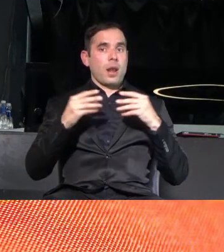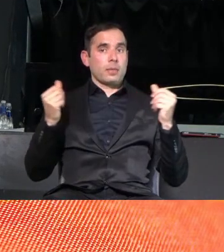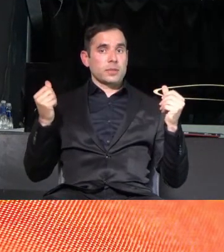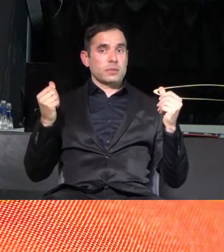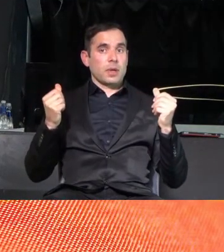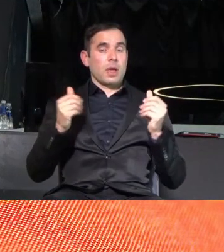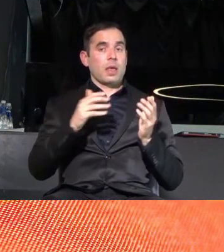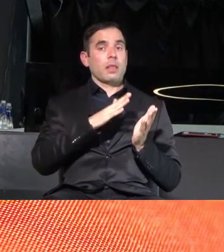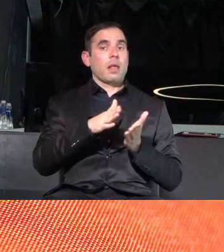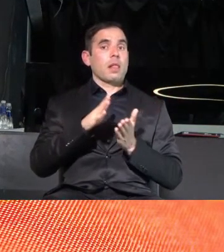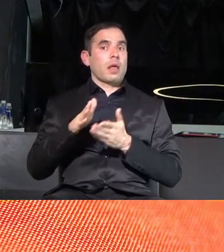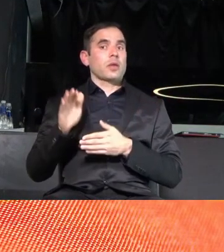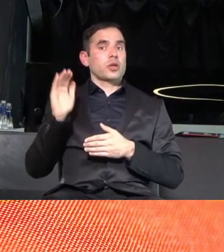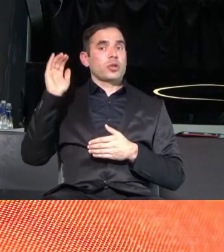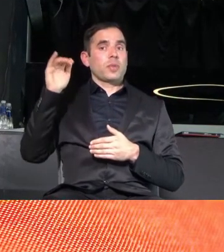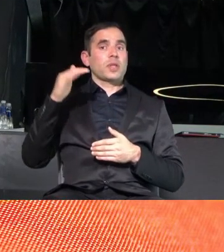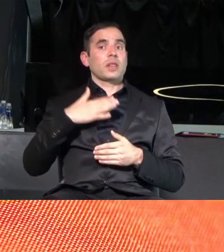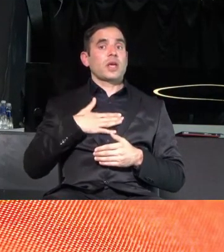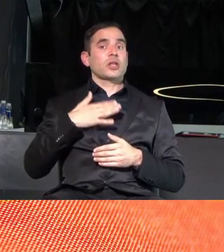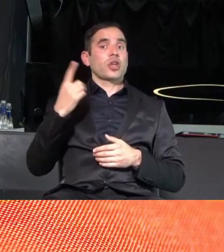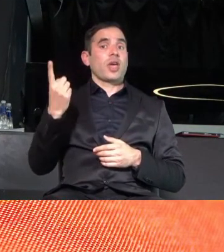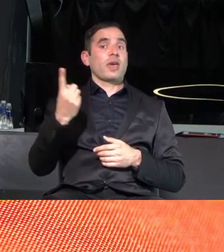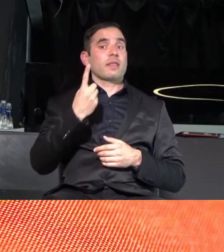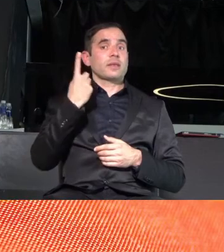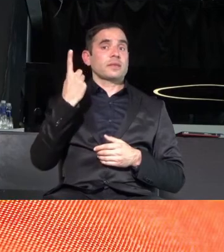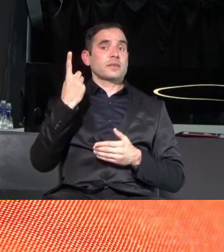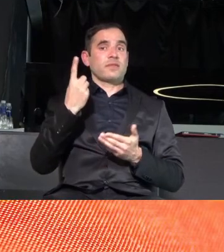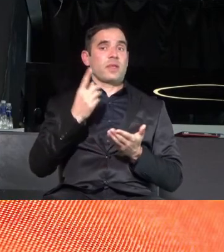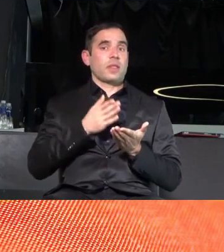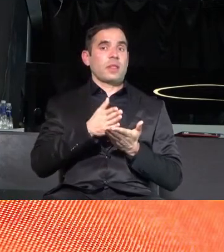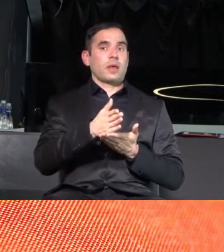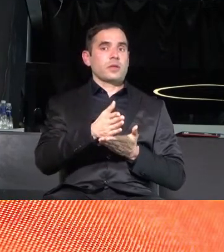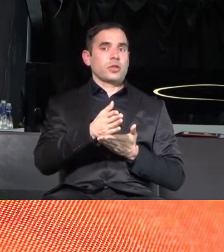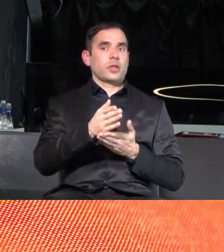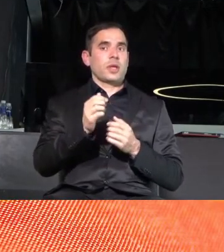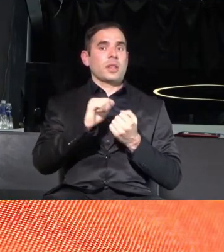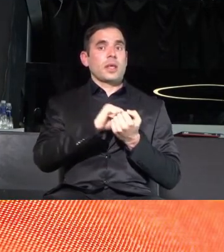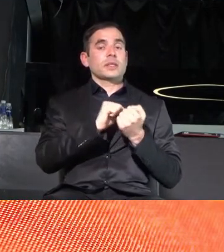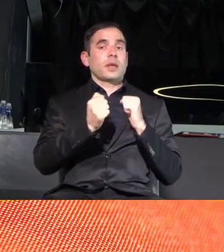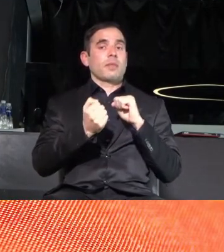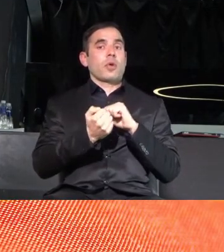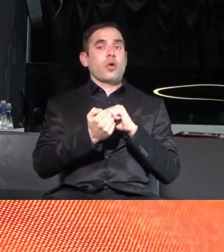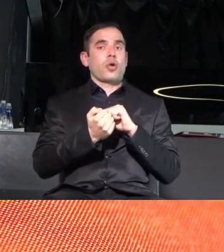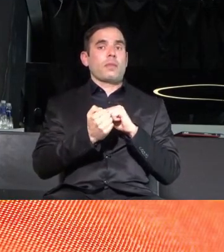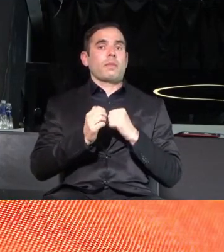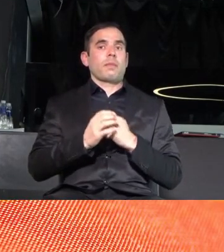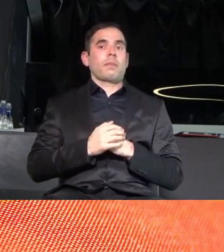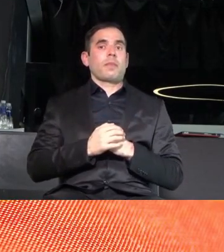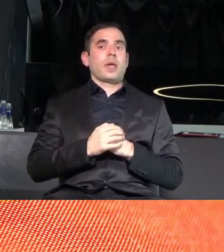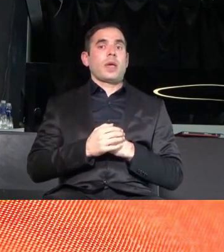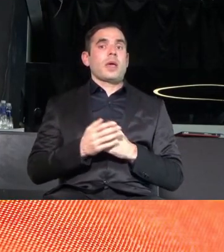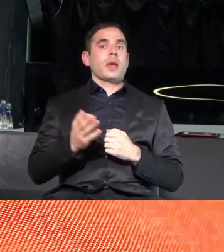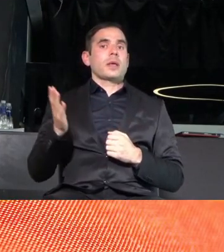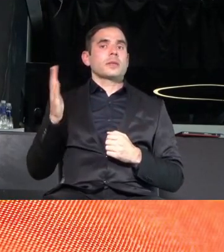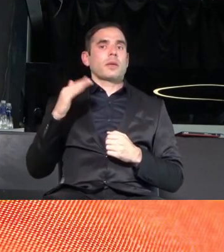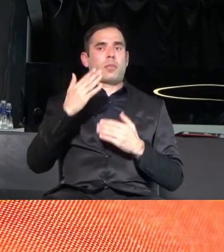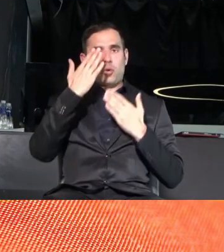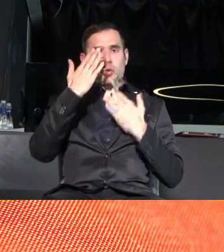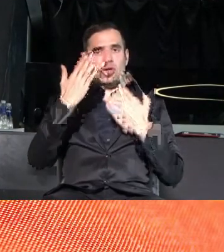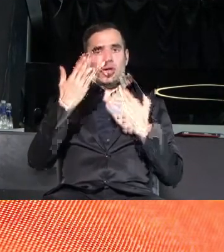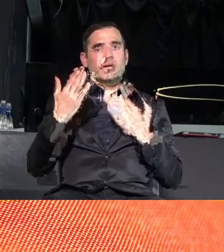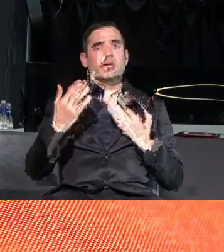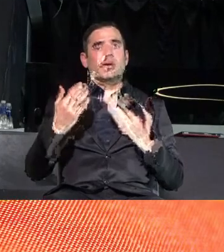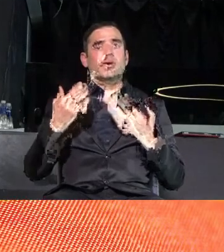делата ще бъдат нашия единствен начин да се борим за по-справедлив живот